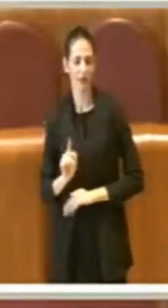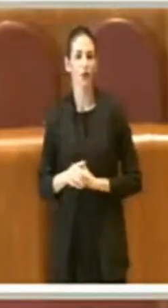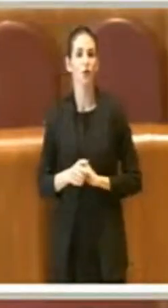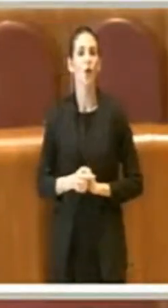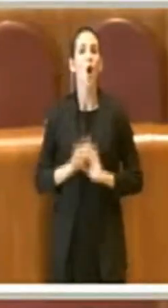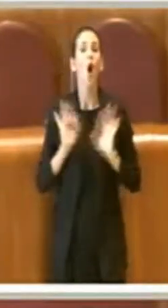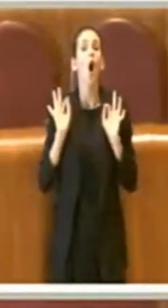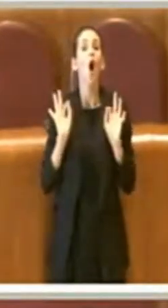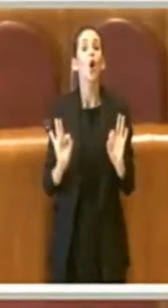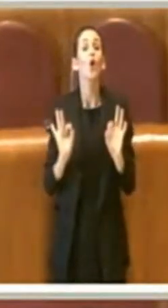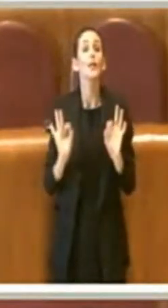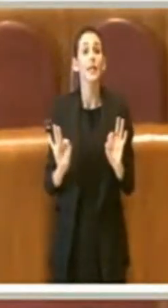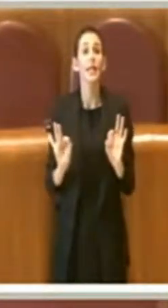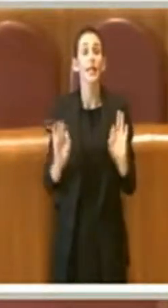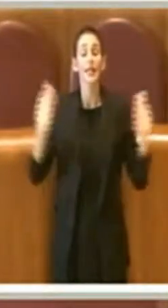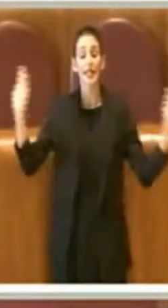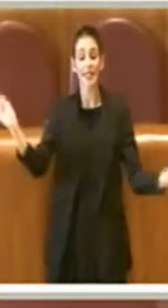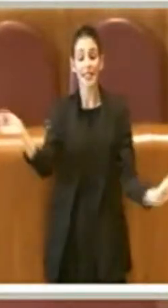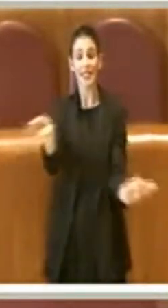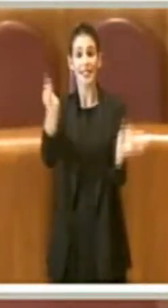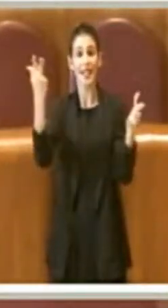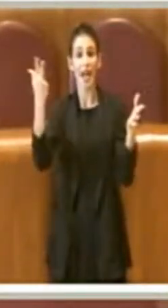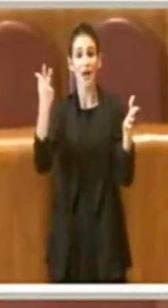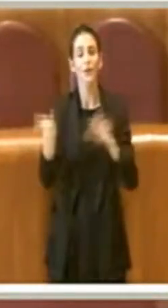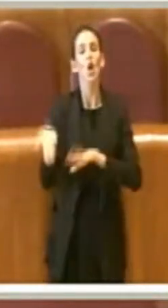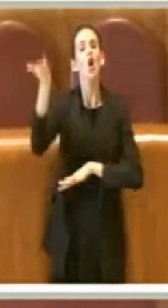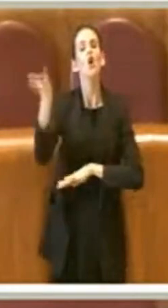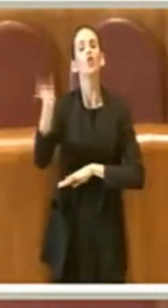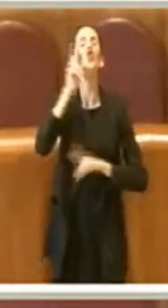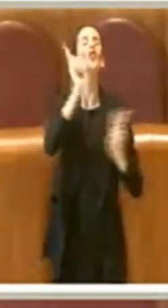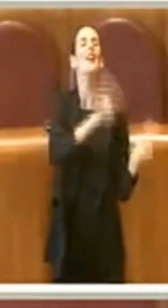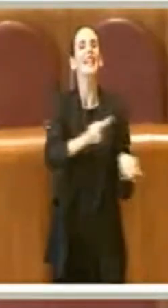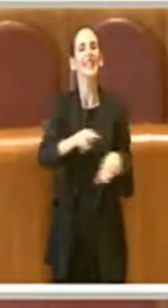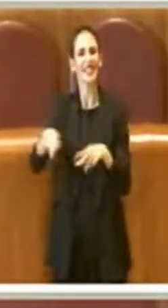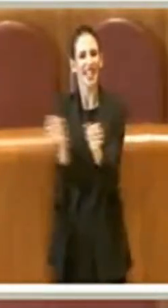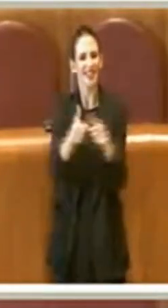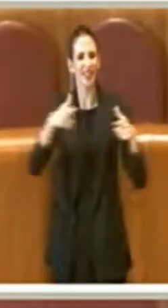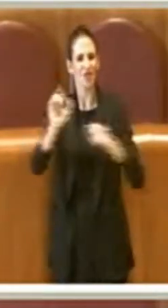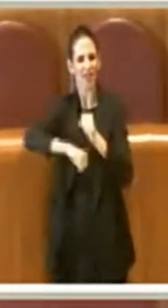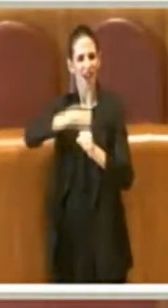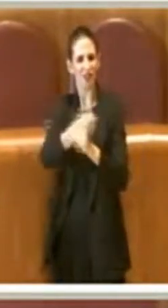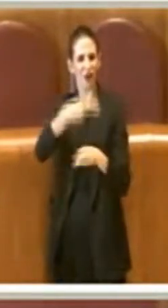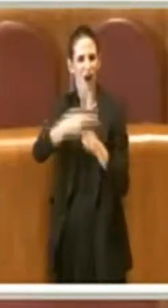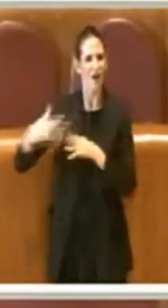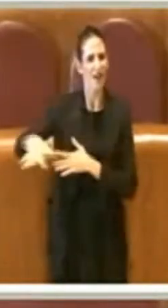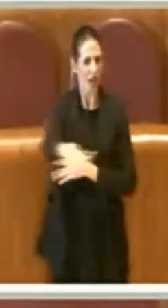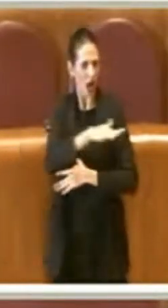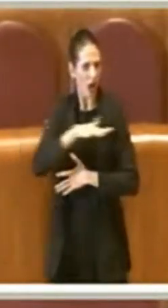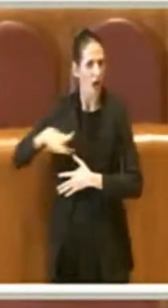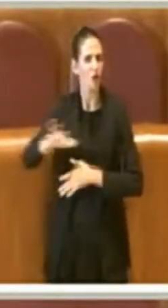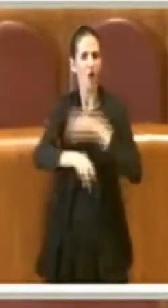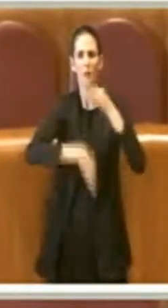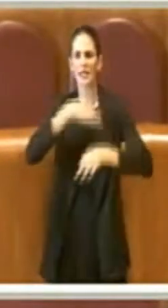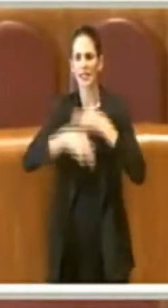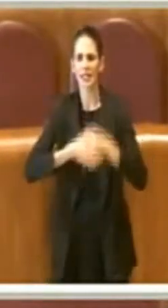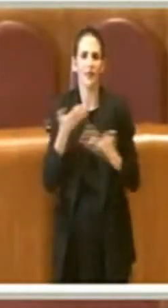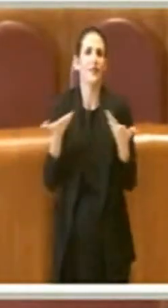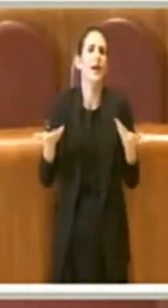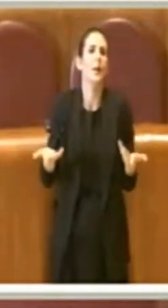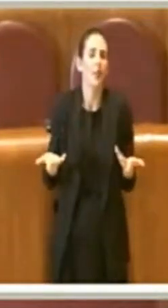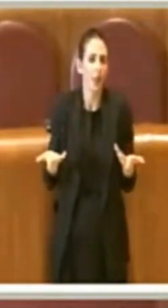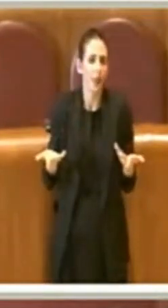qualora la sovrintendenza, una città storica e tutti gli enti preposti, la polizia locale, l'oporti, vorranno